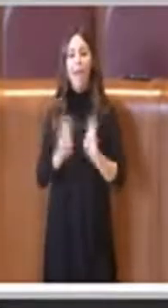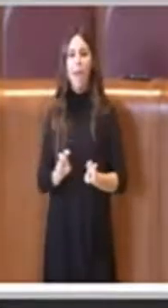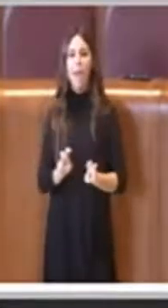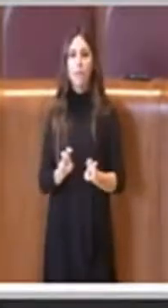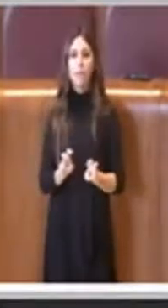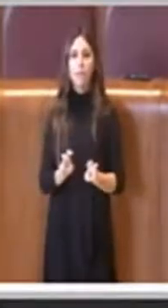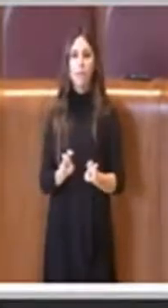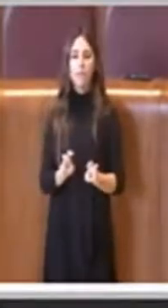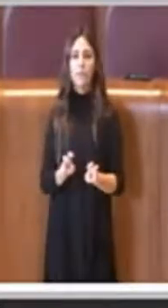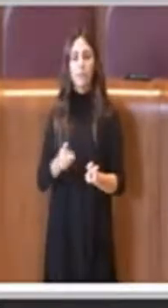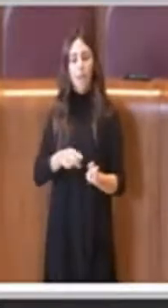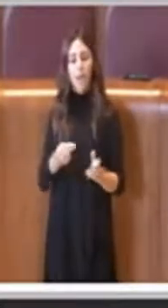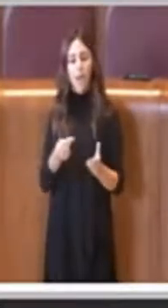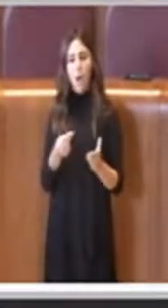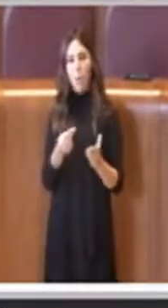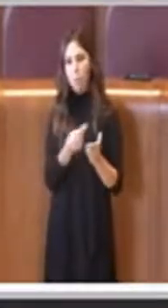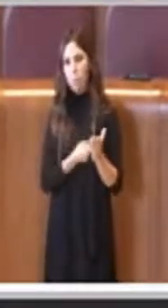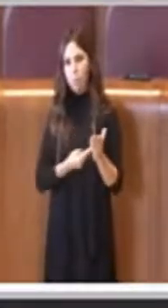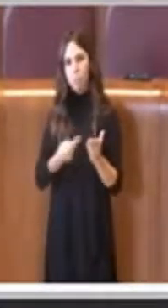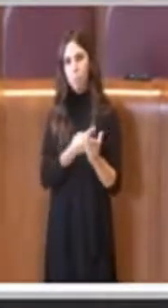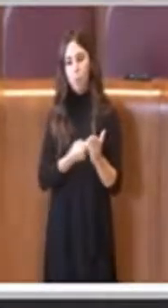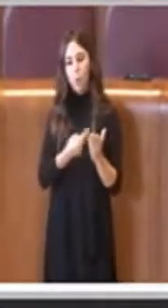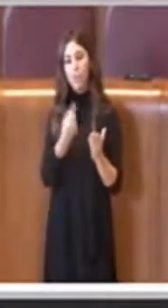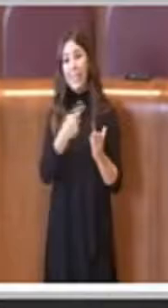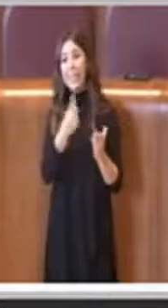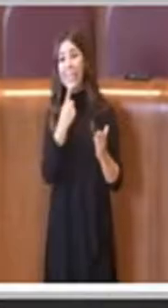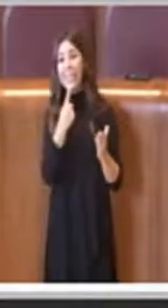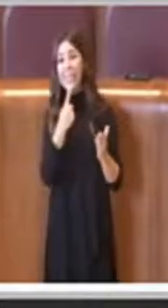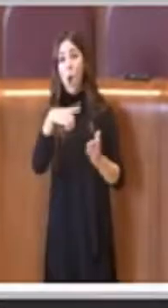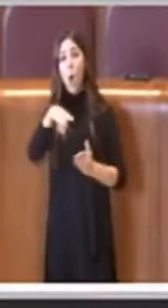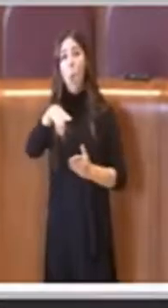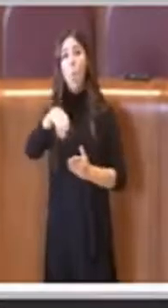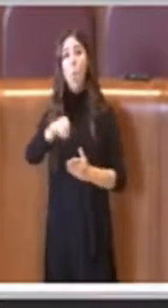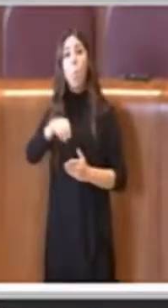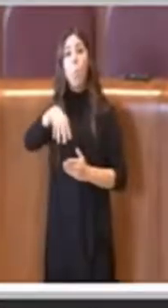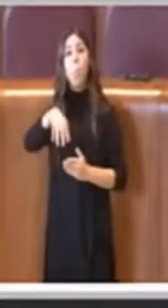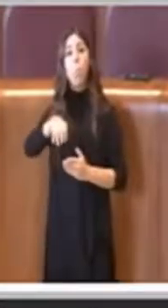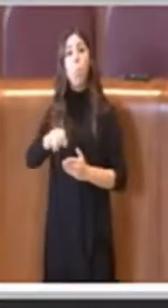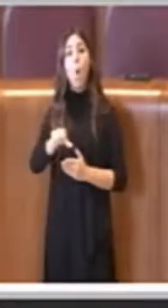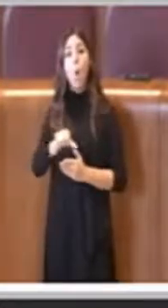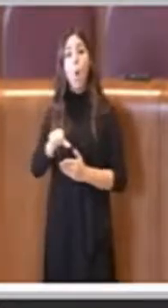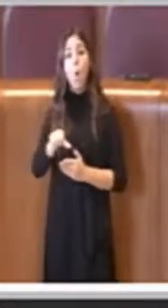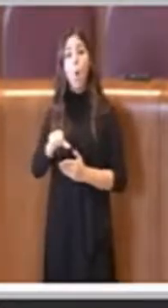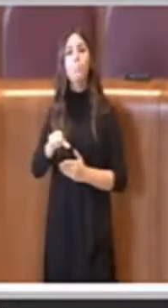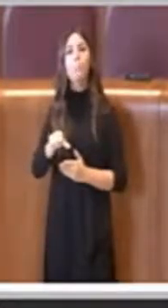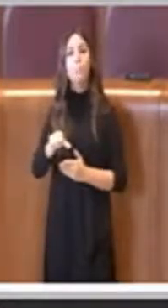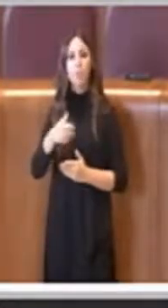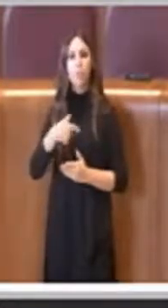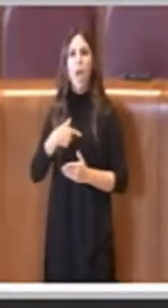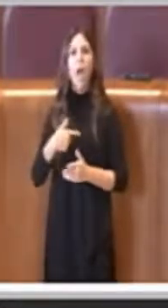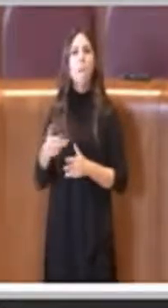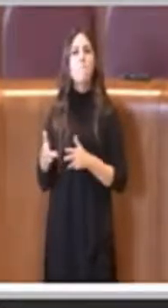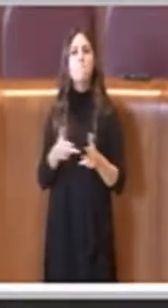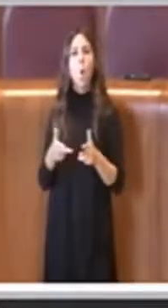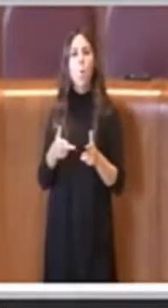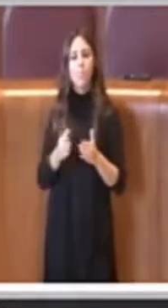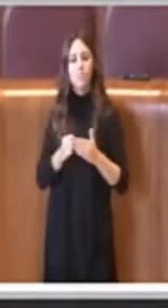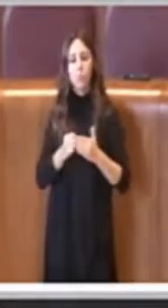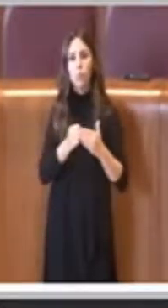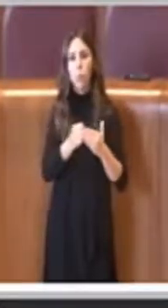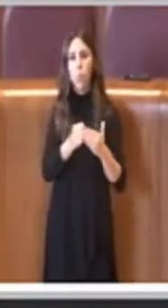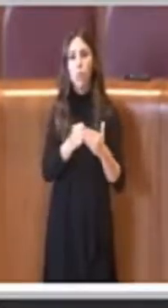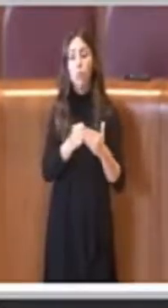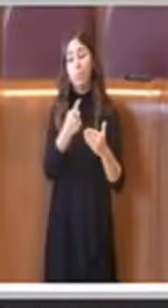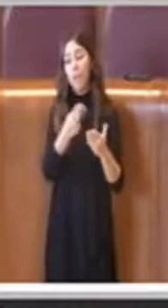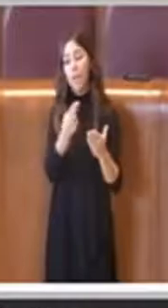progettata dal POMOS, un polo per la mobilità sostenibile, progetto